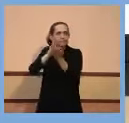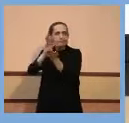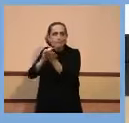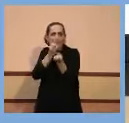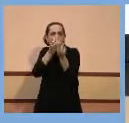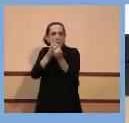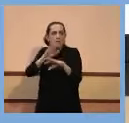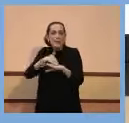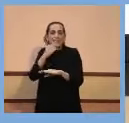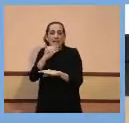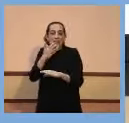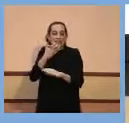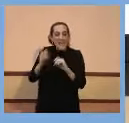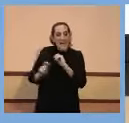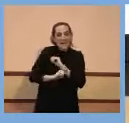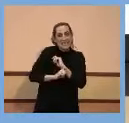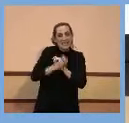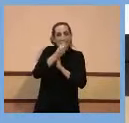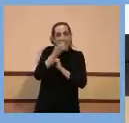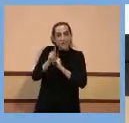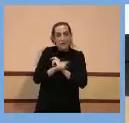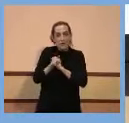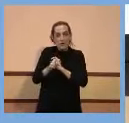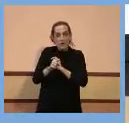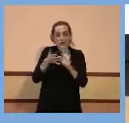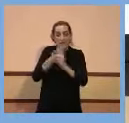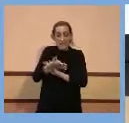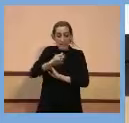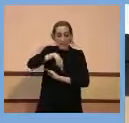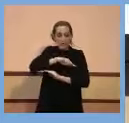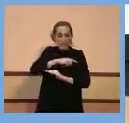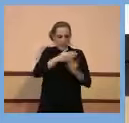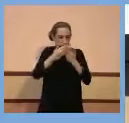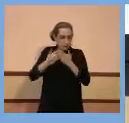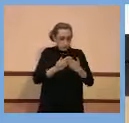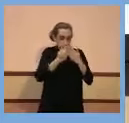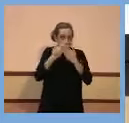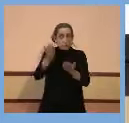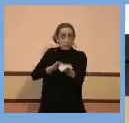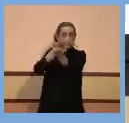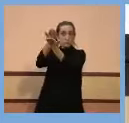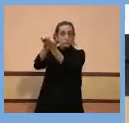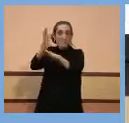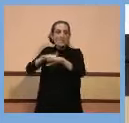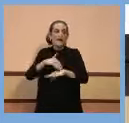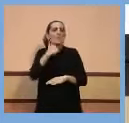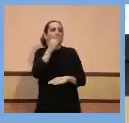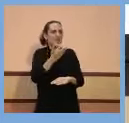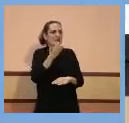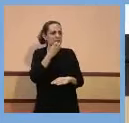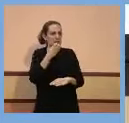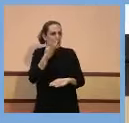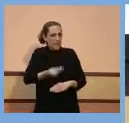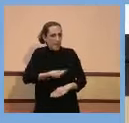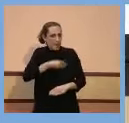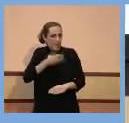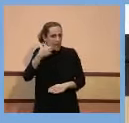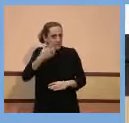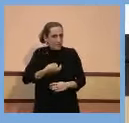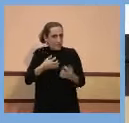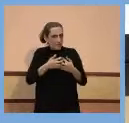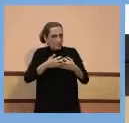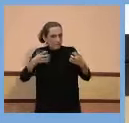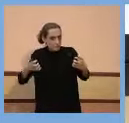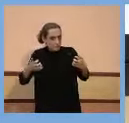I que, per tant, pugui guiar les decisions de si val la pena allargar aquesta segona dosi de les vuit setmanes